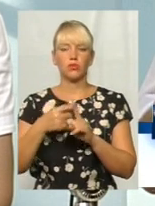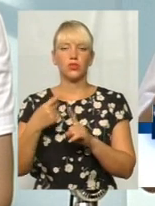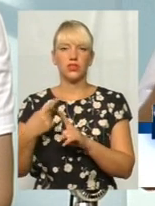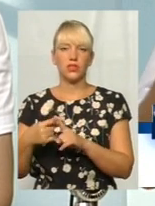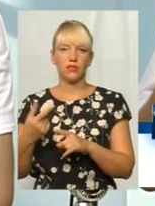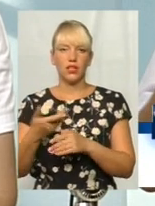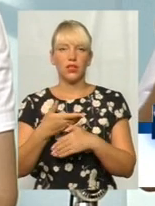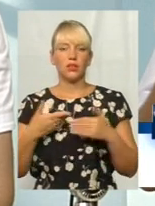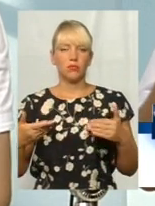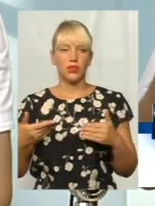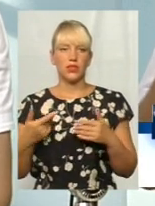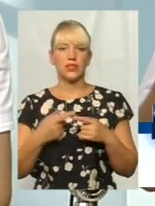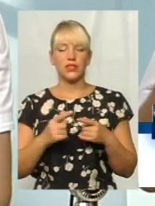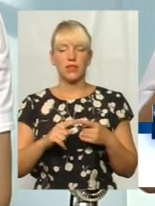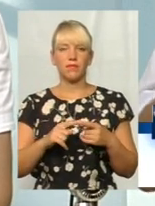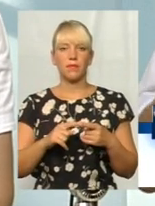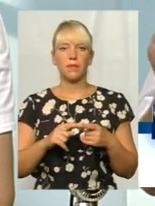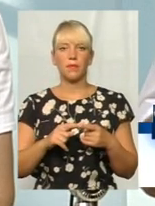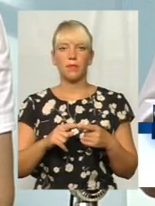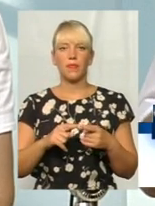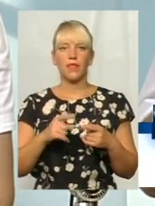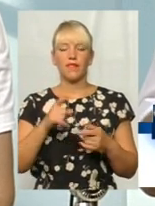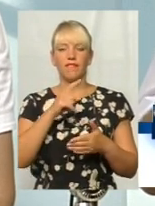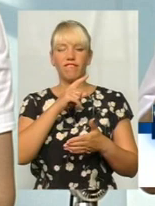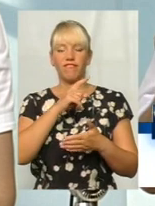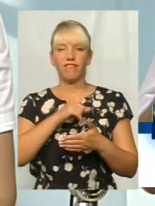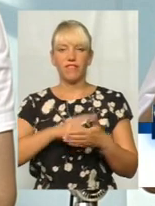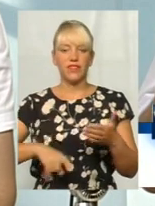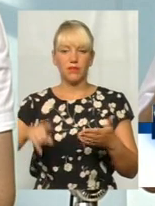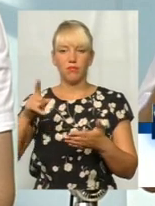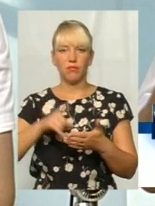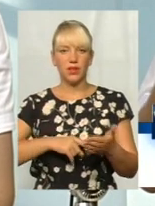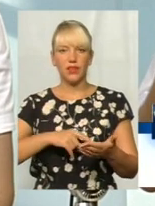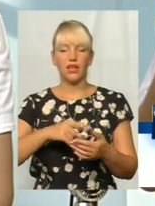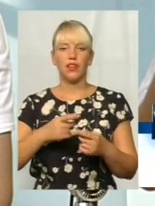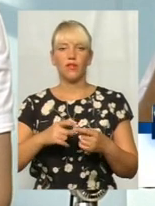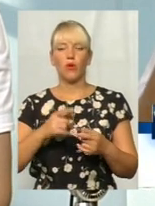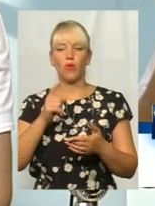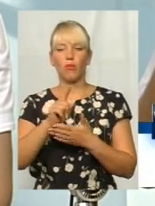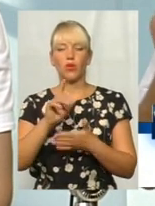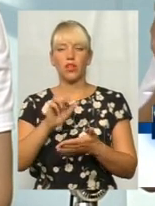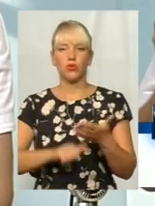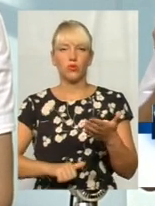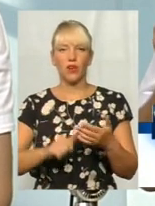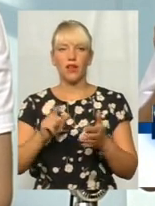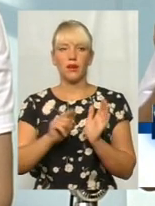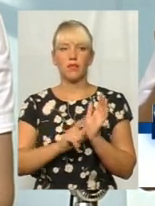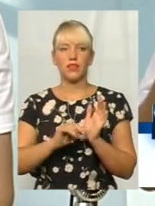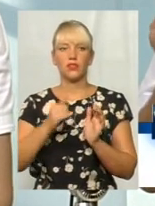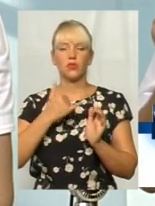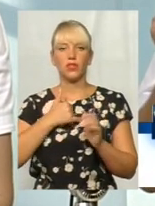стосується відміна оподаткування пенсій. Тому що у нас в області із 66